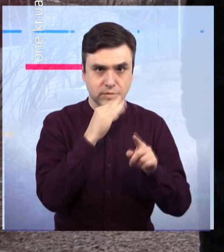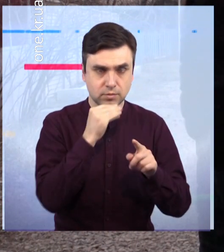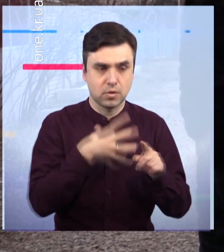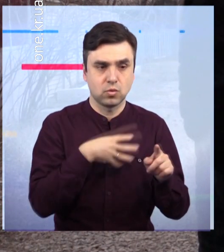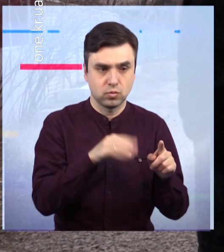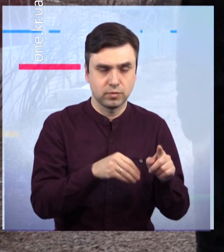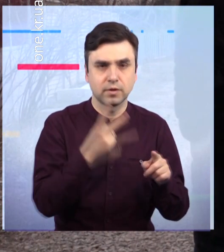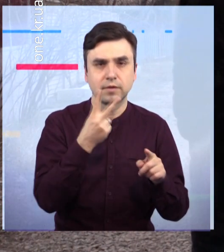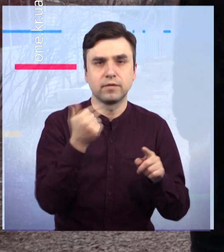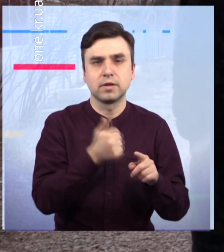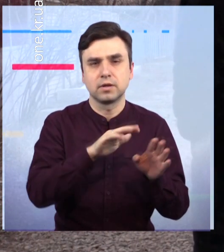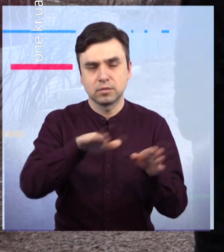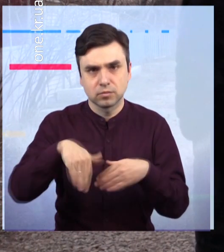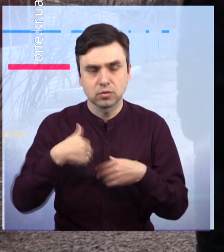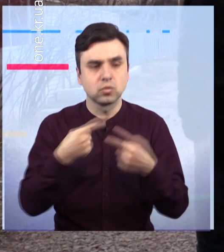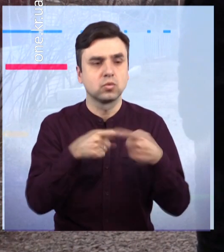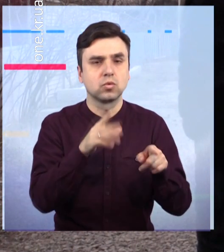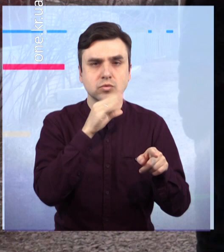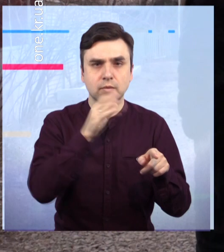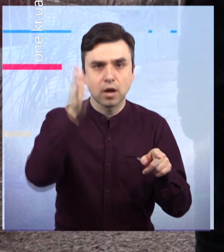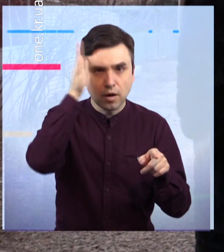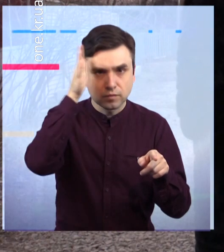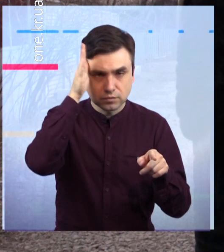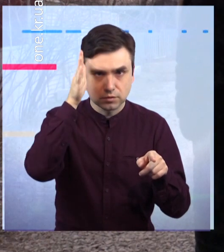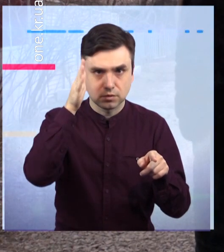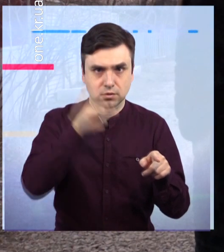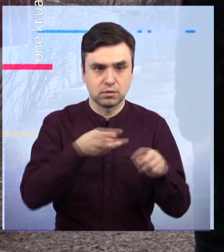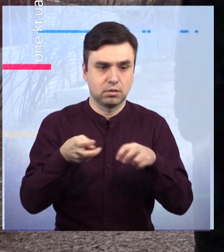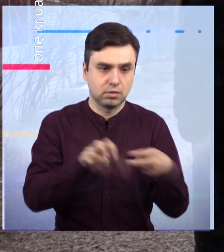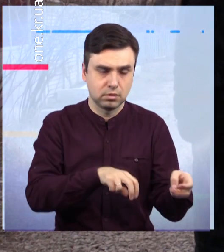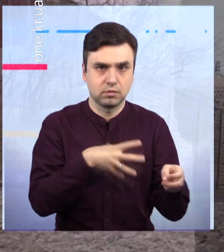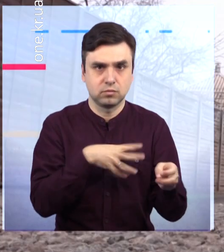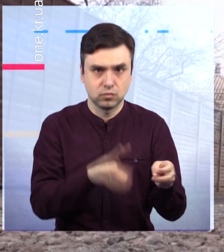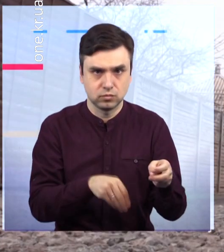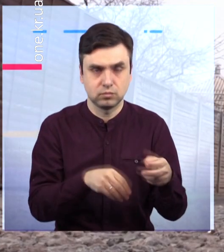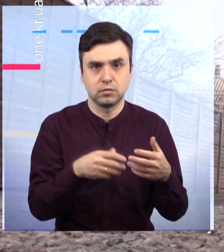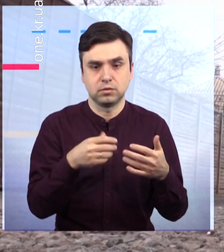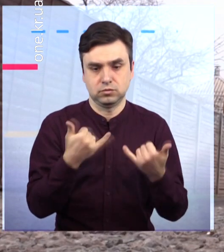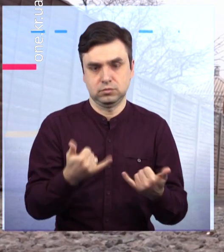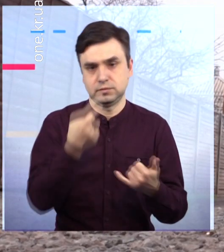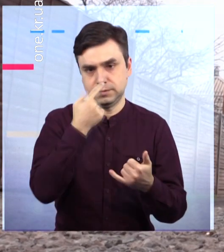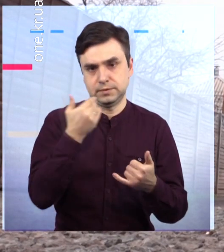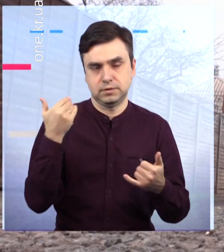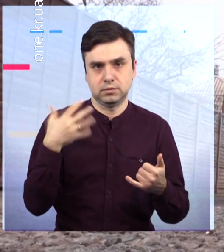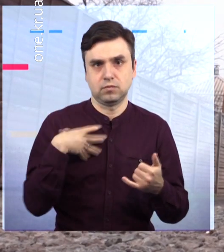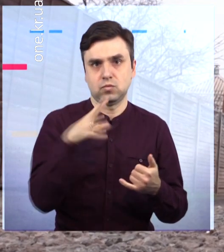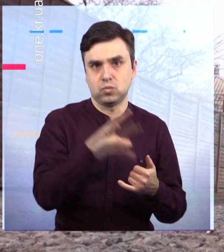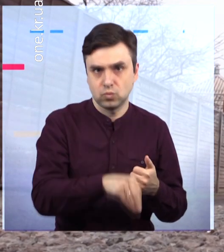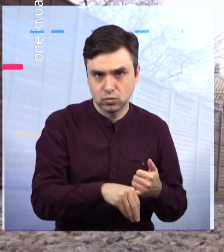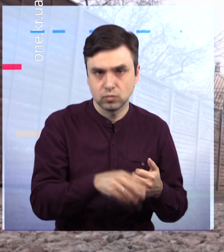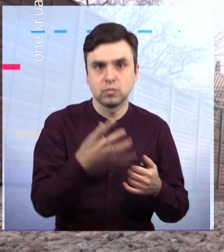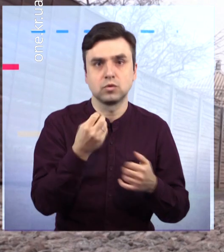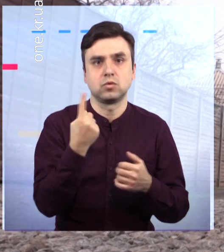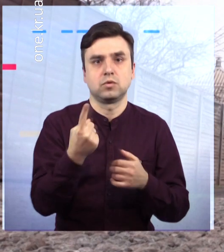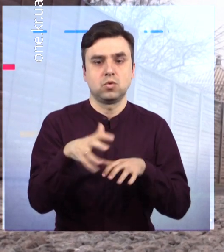животних і тим болі і дітей? Дітки маленькі, в нас тут у кожного дітки маленькі. Люди розповідають, троїти їхніх тварин